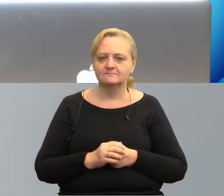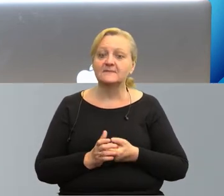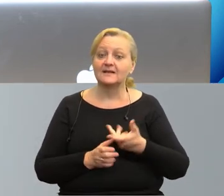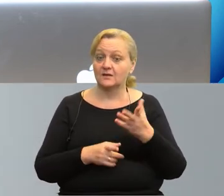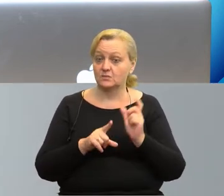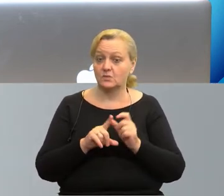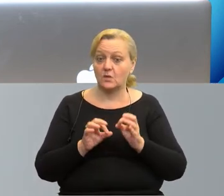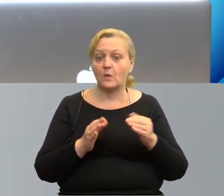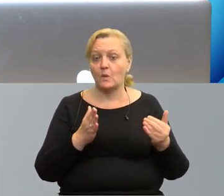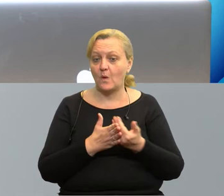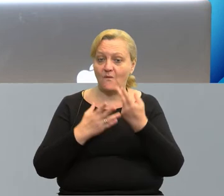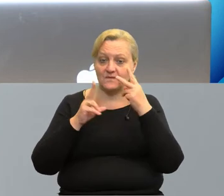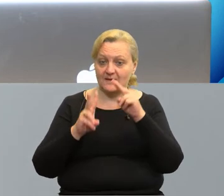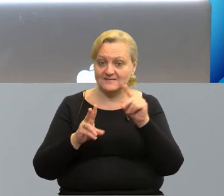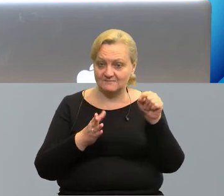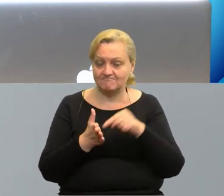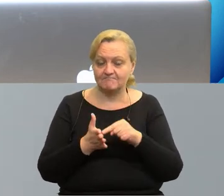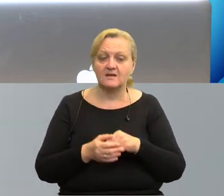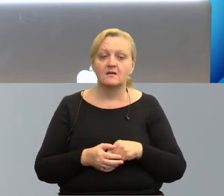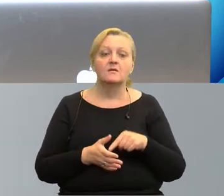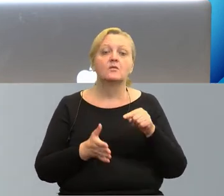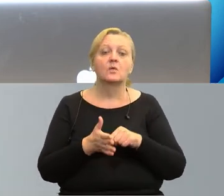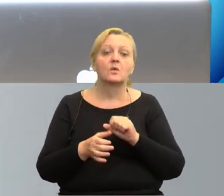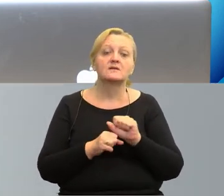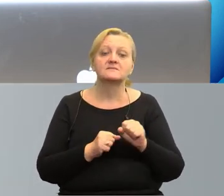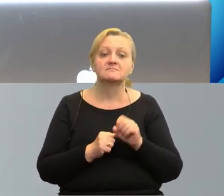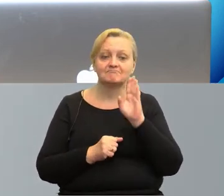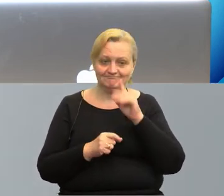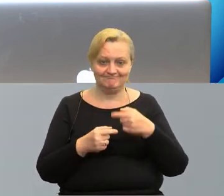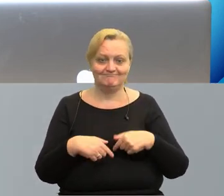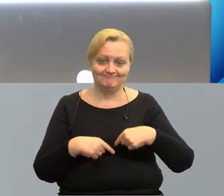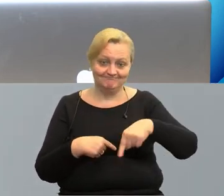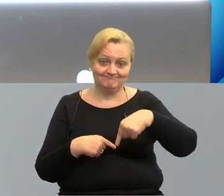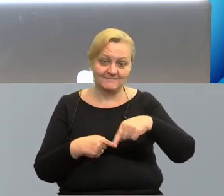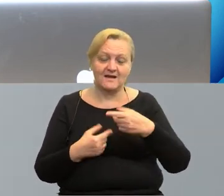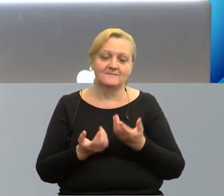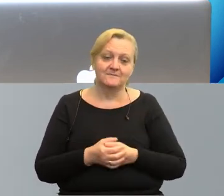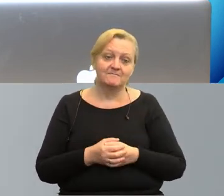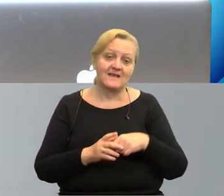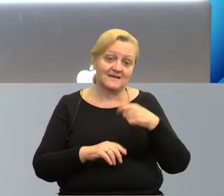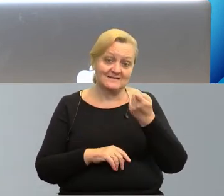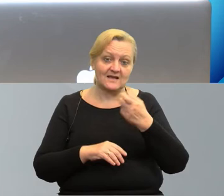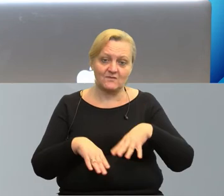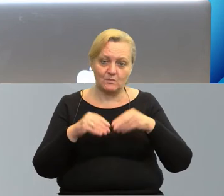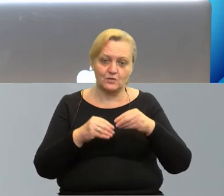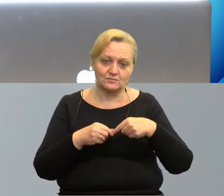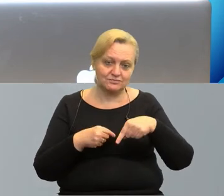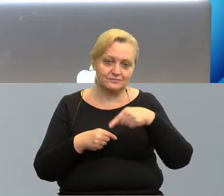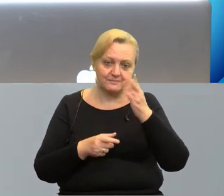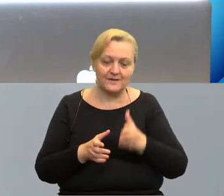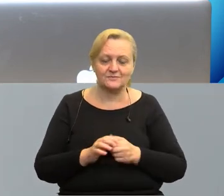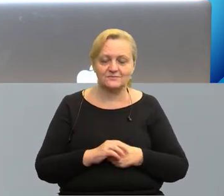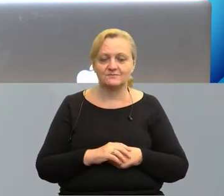Kilka słów teraz o nowej perspektywie. To, co jest przed nami, co za chwilę się tak naprawdę rozpocznie.